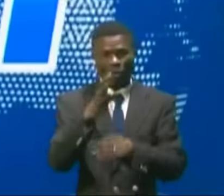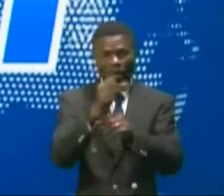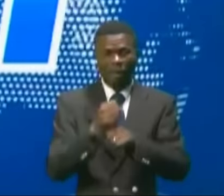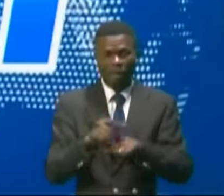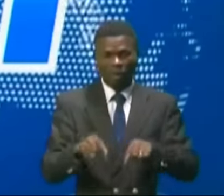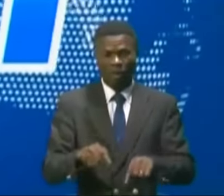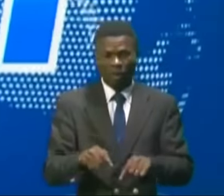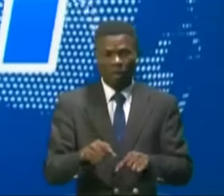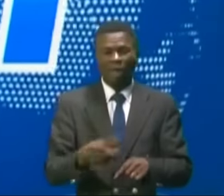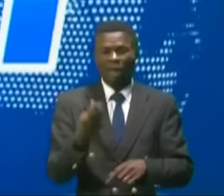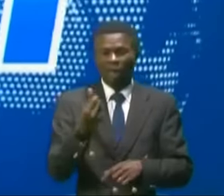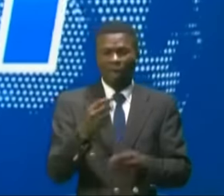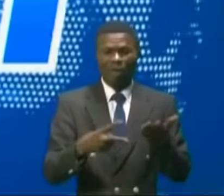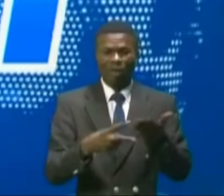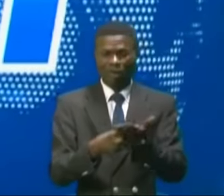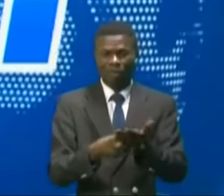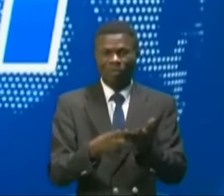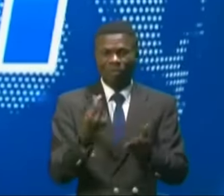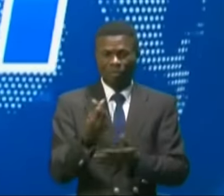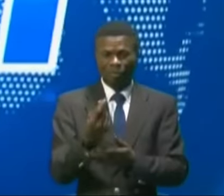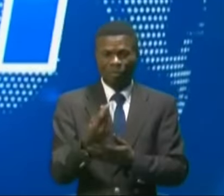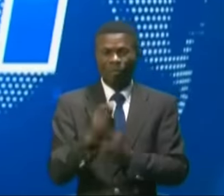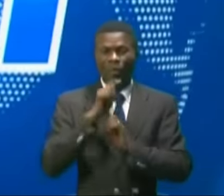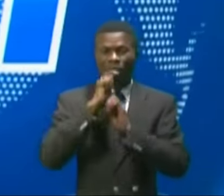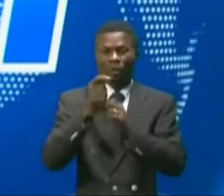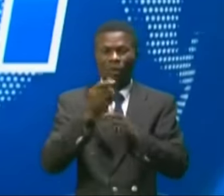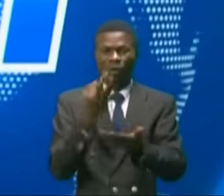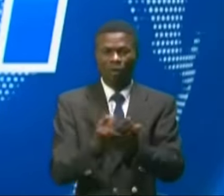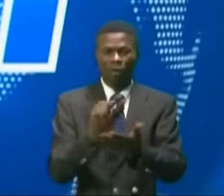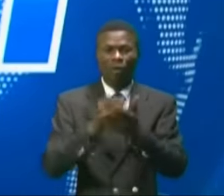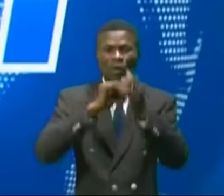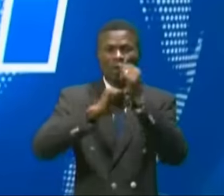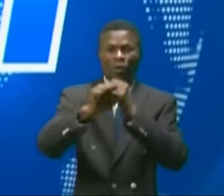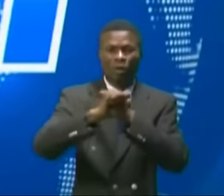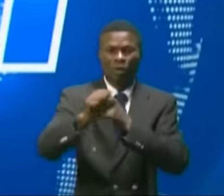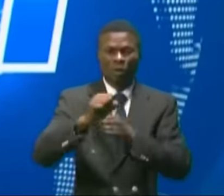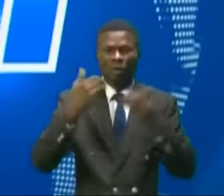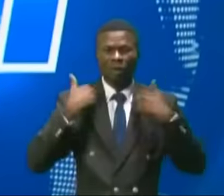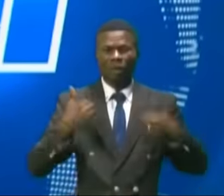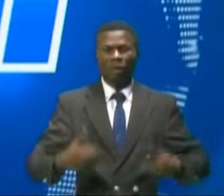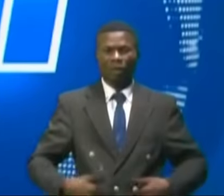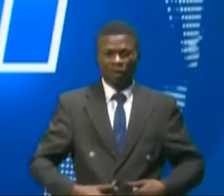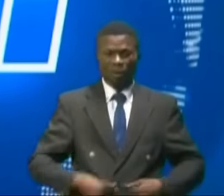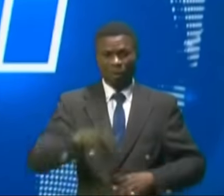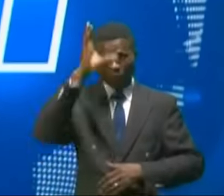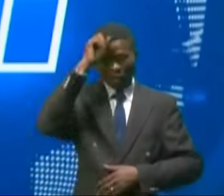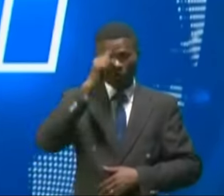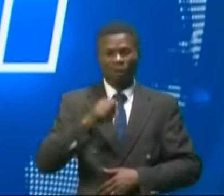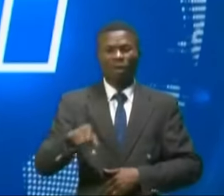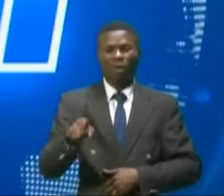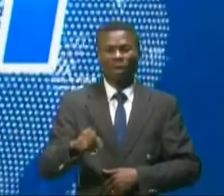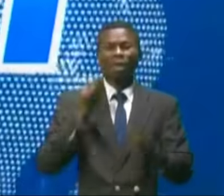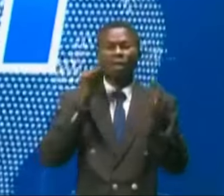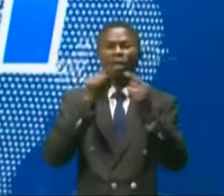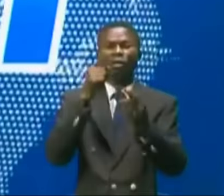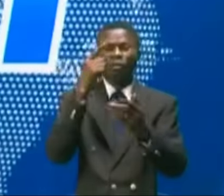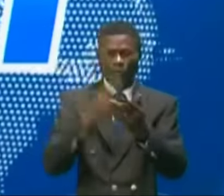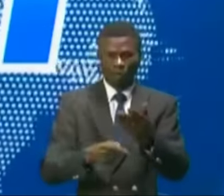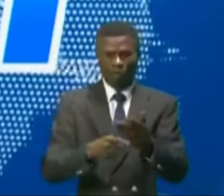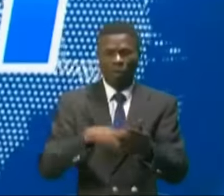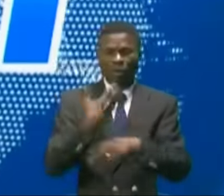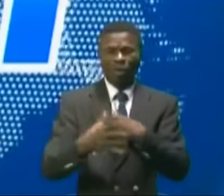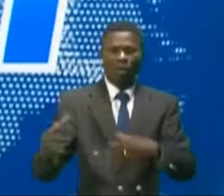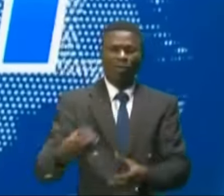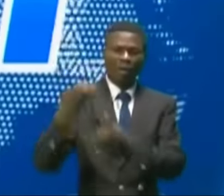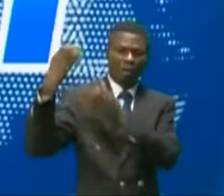bénéficier d'un chèque dont le fonds de promotion de la santé des Kouilou, l'objectif est d'assurer la